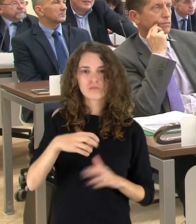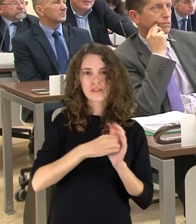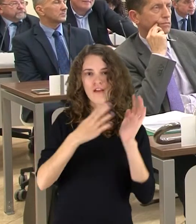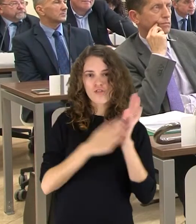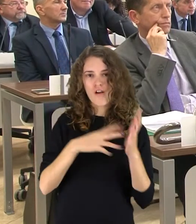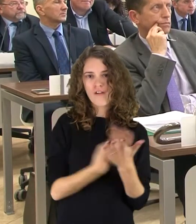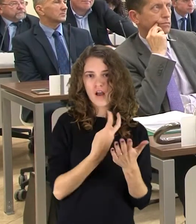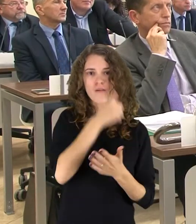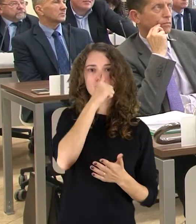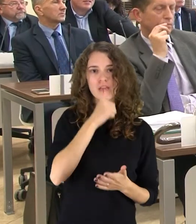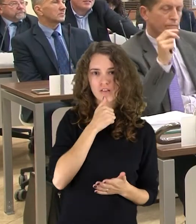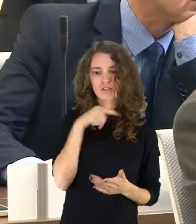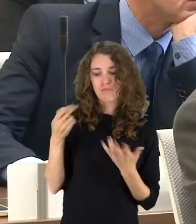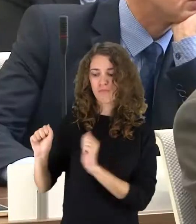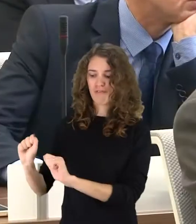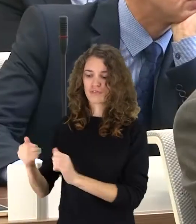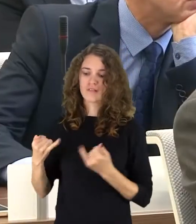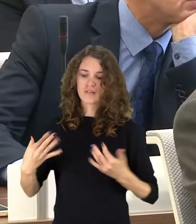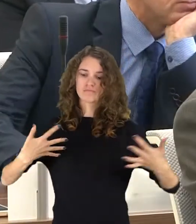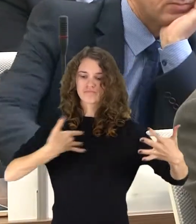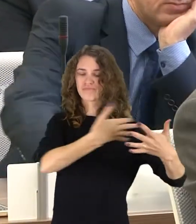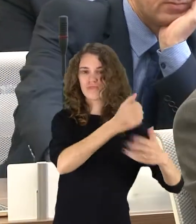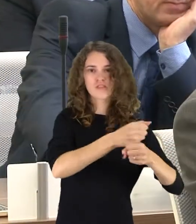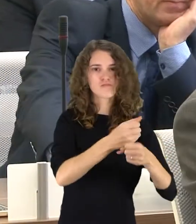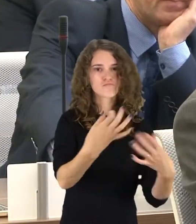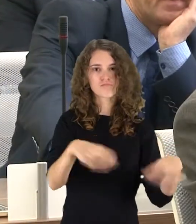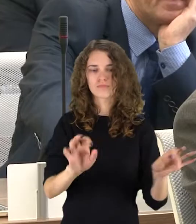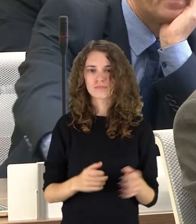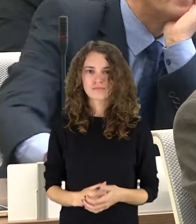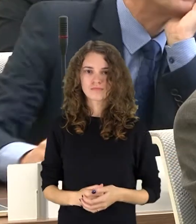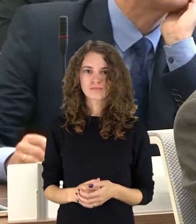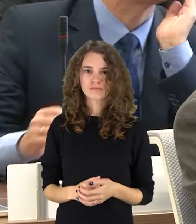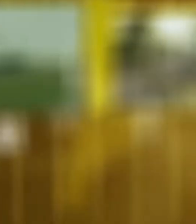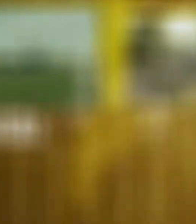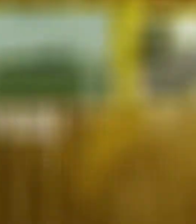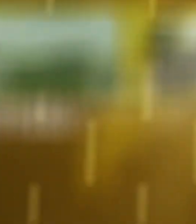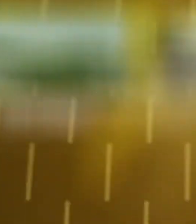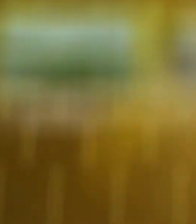2019-ųjų vasarį. Iki to šiulių rajono visemeras Algis Mačiulis ir gali dirbti.